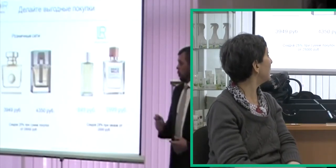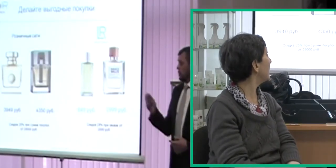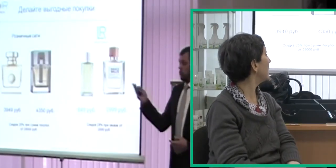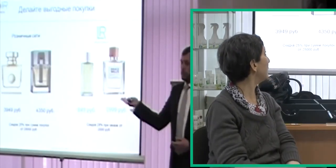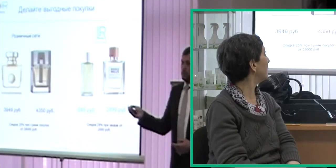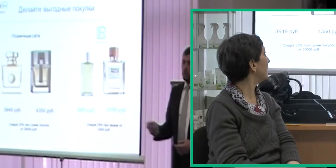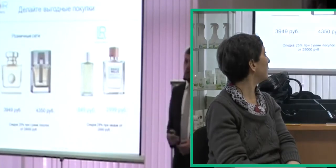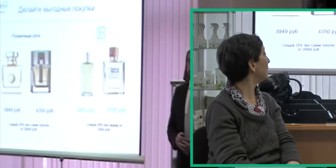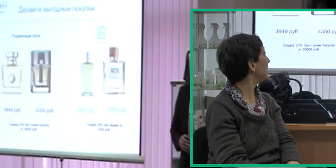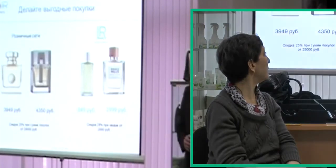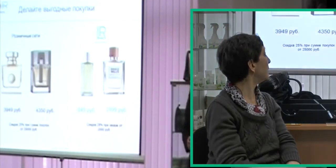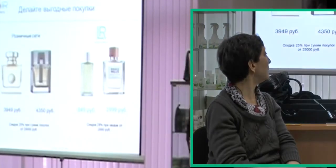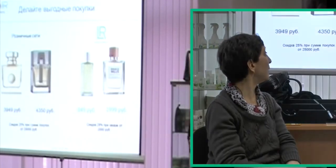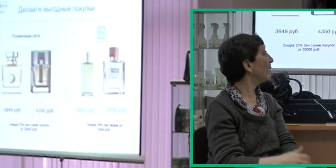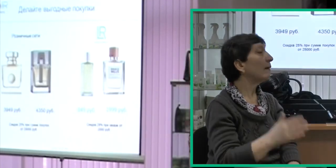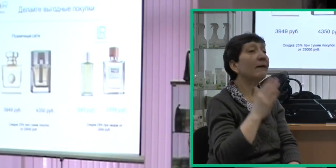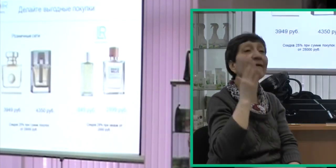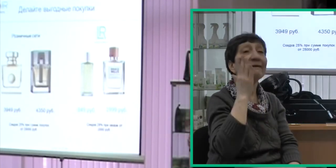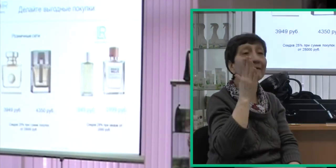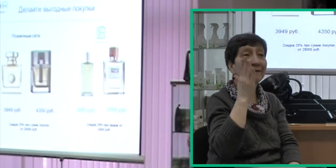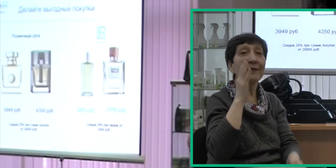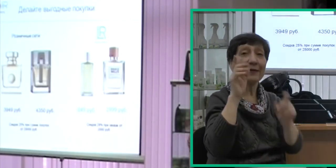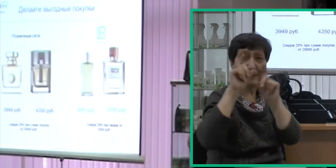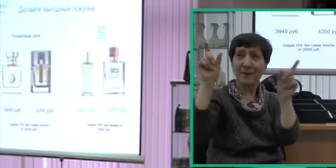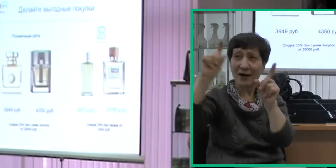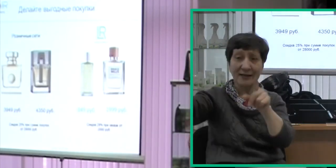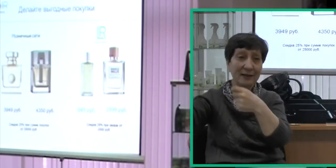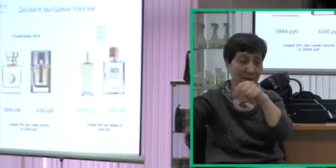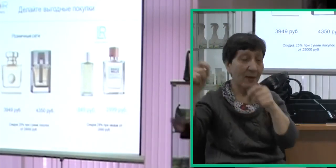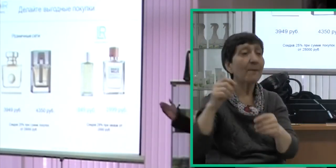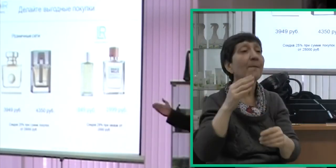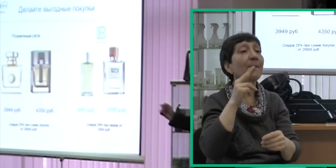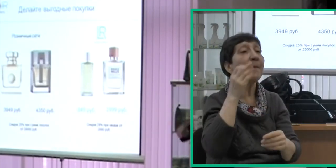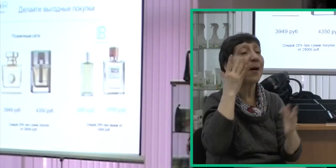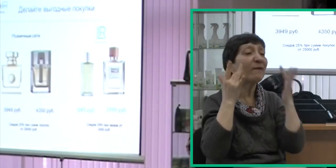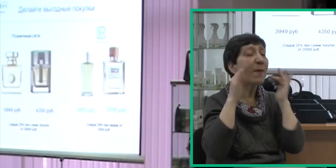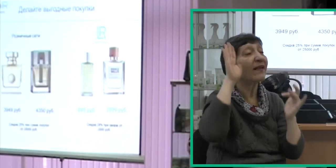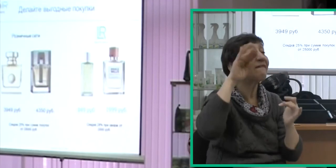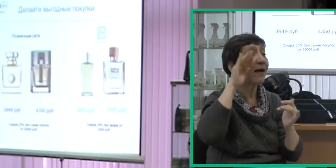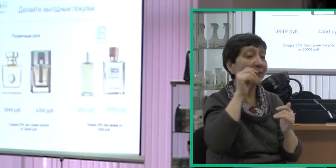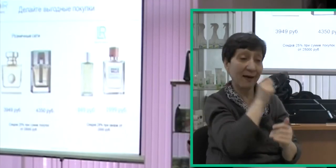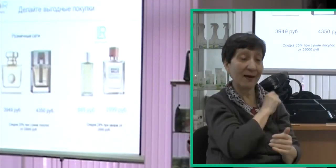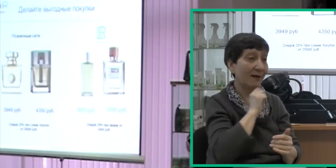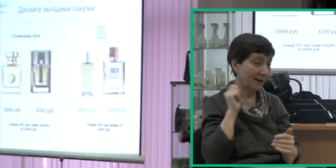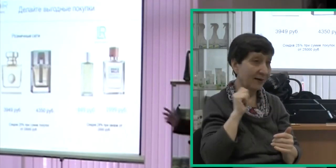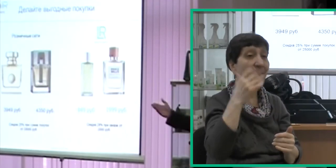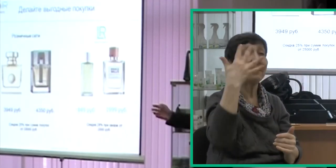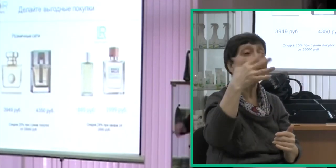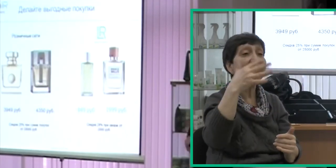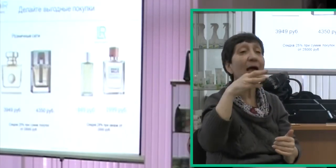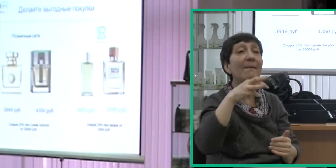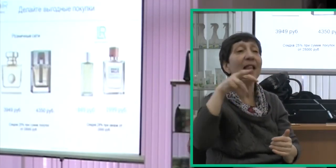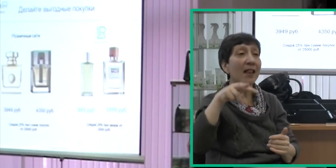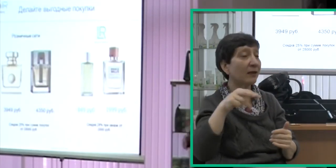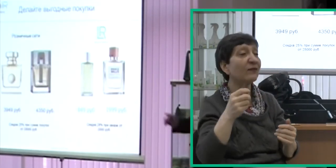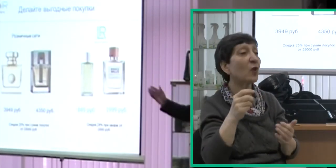В розничных сетях качественная парфюмерная вода в таком объеме, как 50